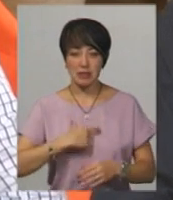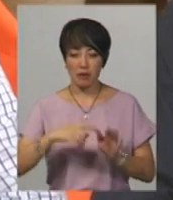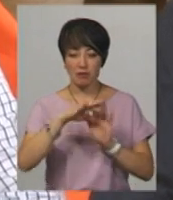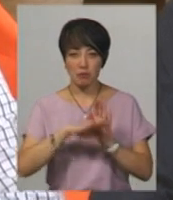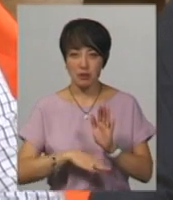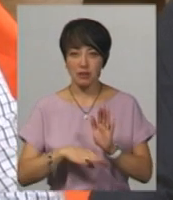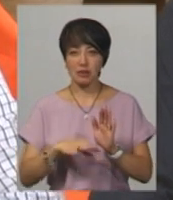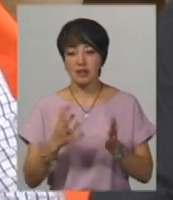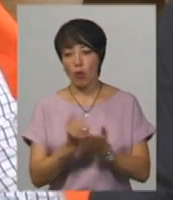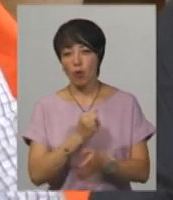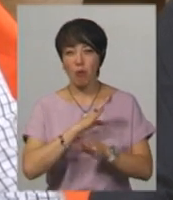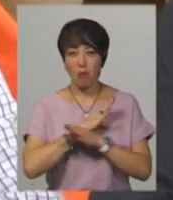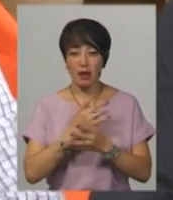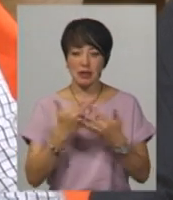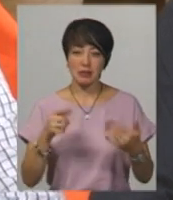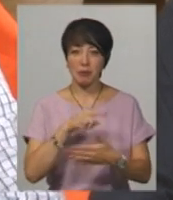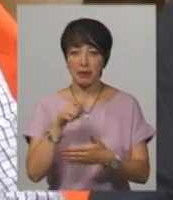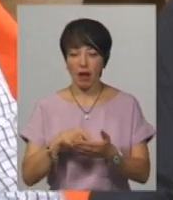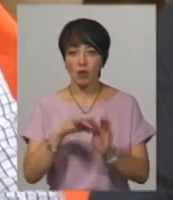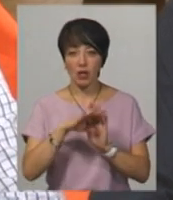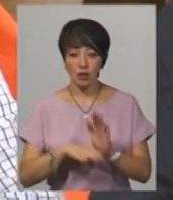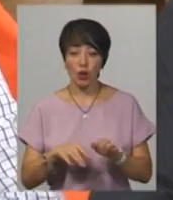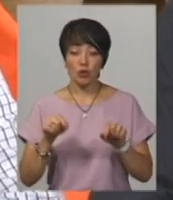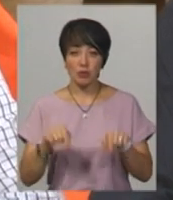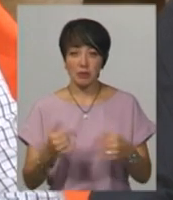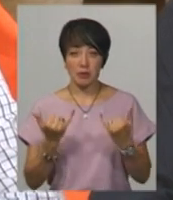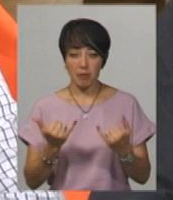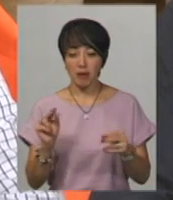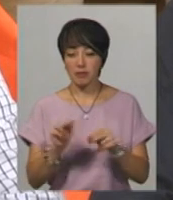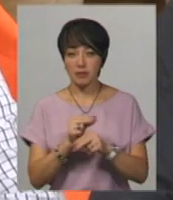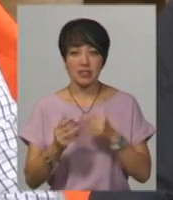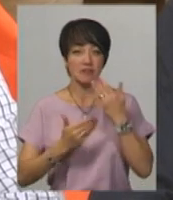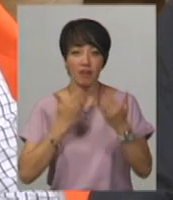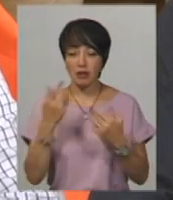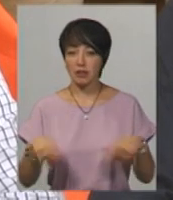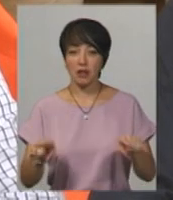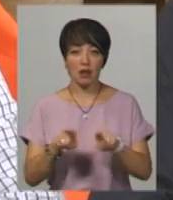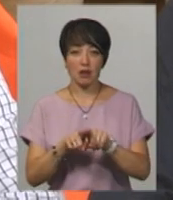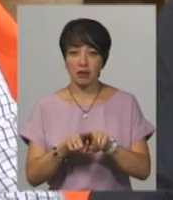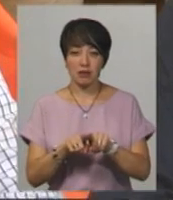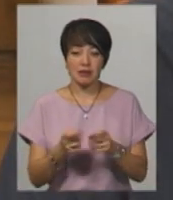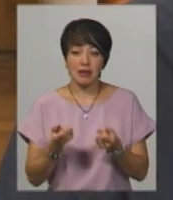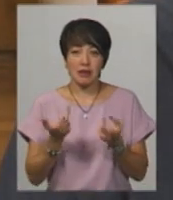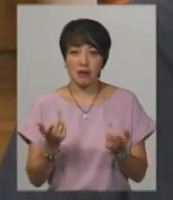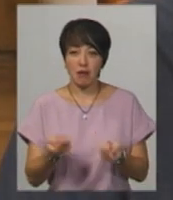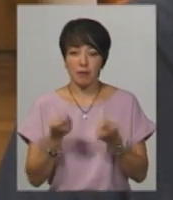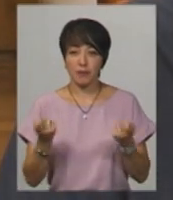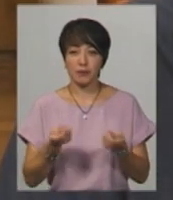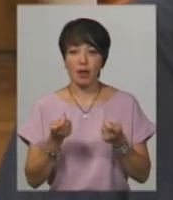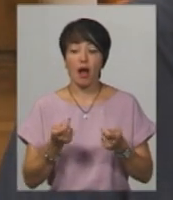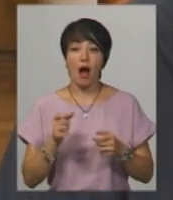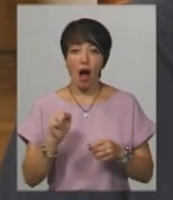знаходили померлих, ще були різні питання до реєстру, то практично тепер таких звернень було буквально кілька. Щодо